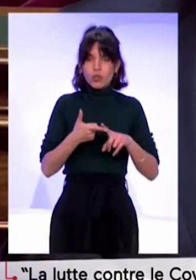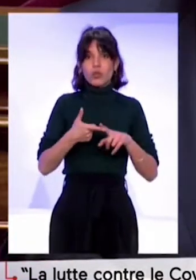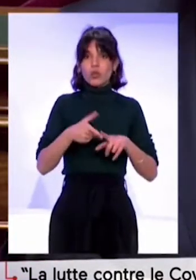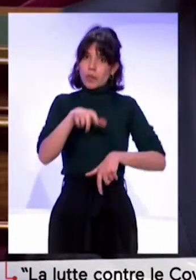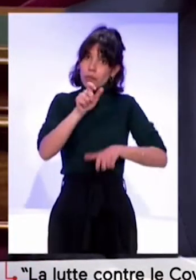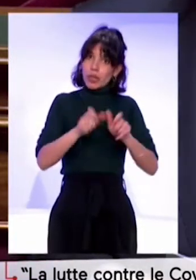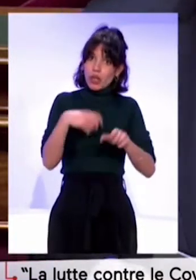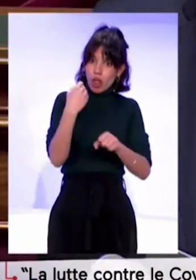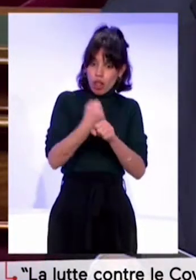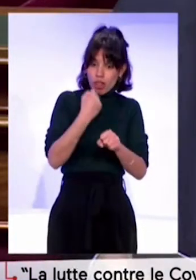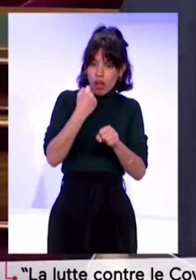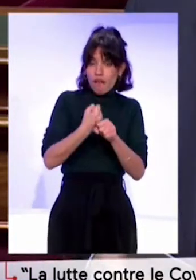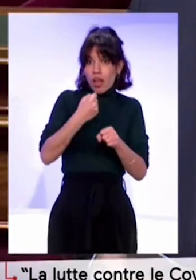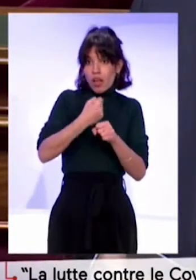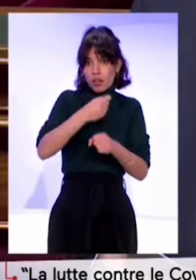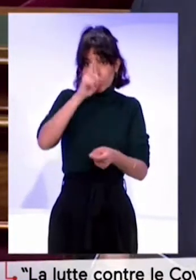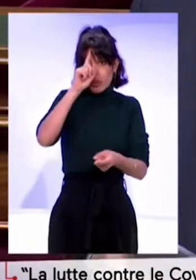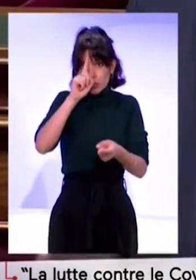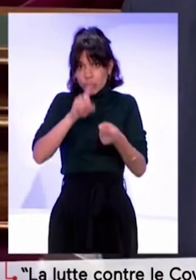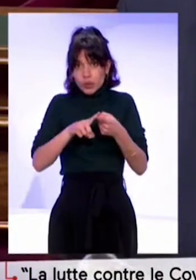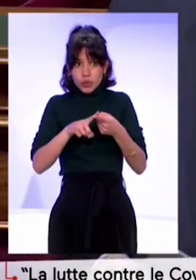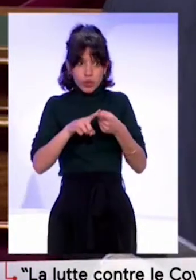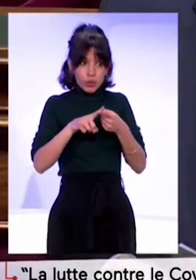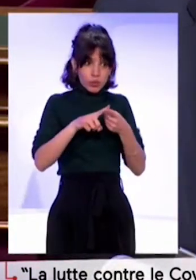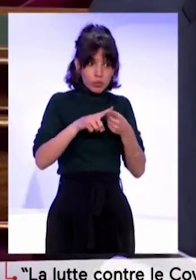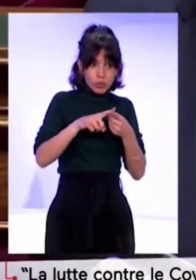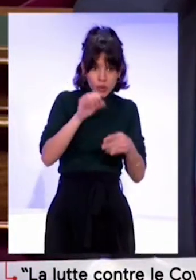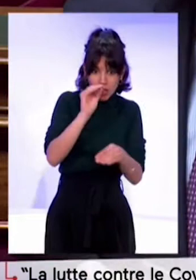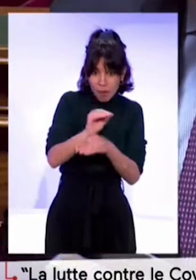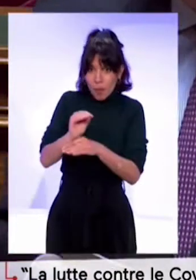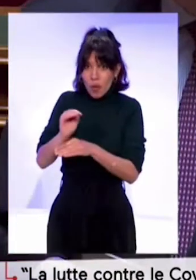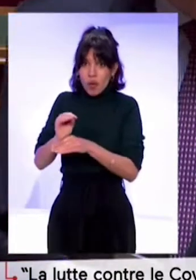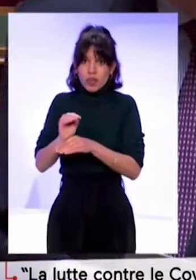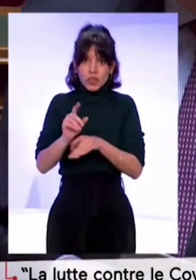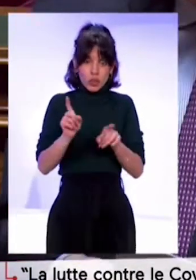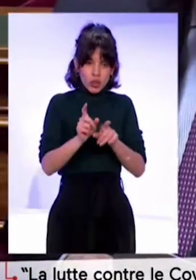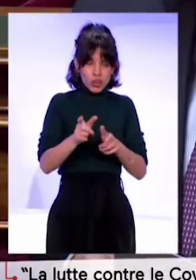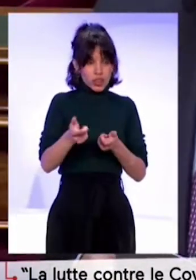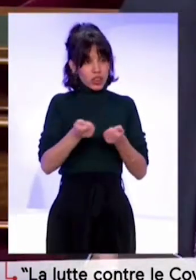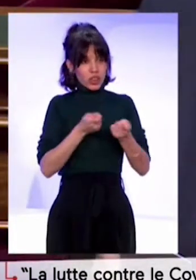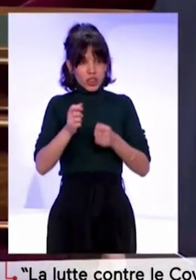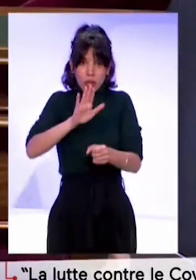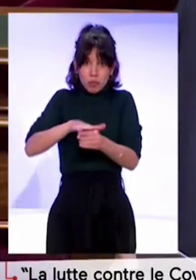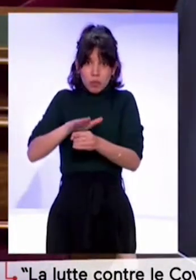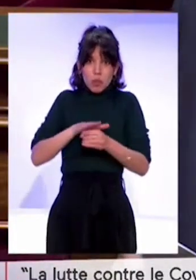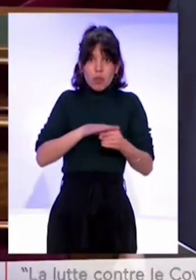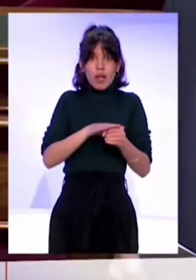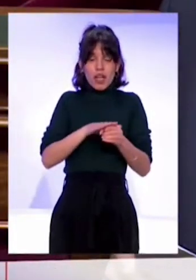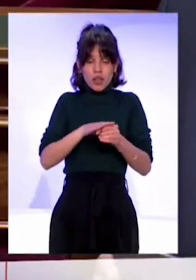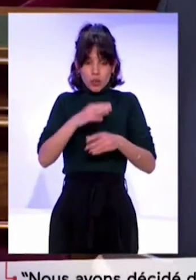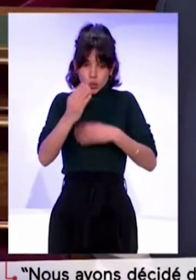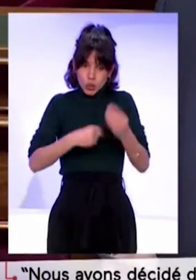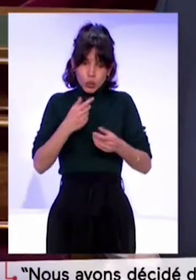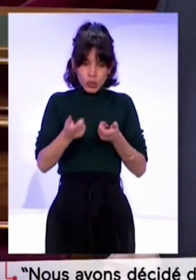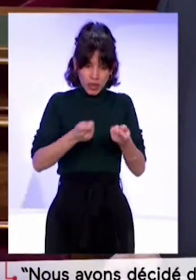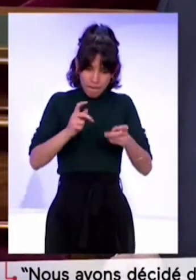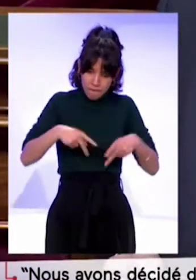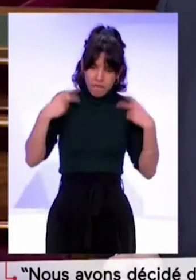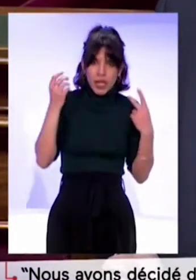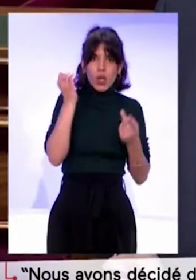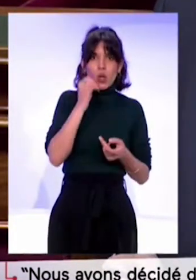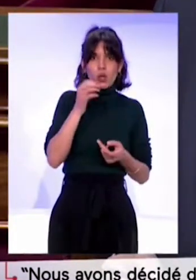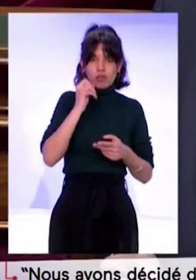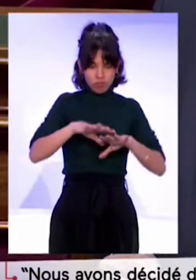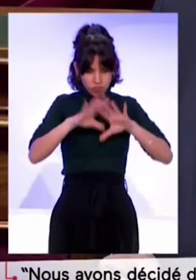pour veiller aux approvisionnements, à nos déchets, à la vie quotidienne, ils